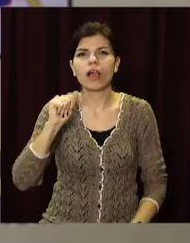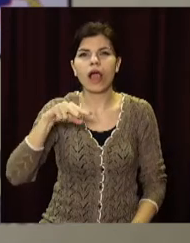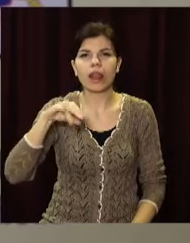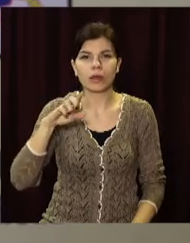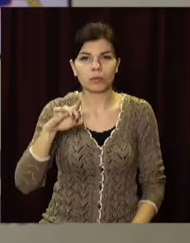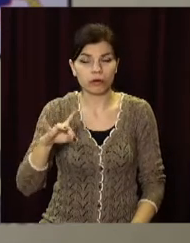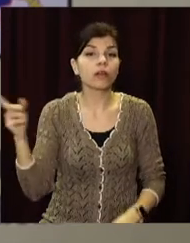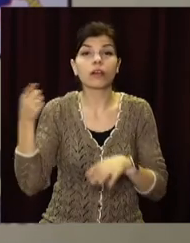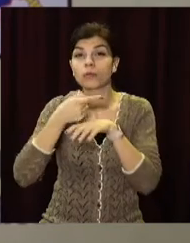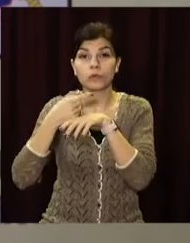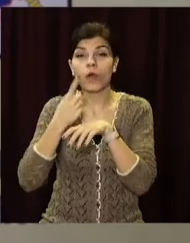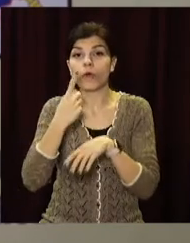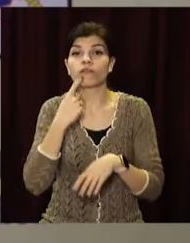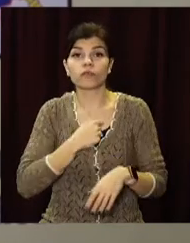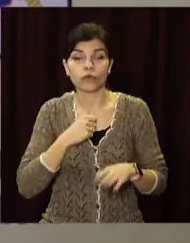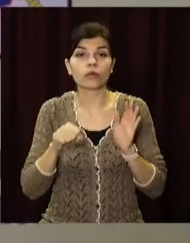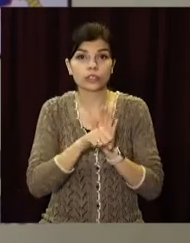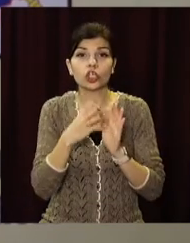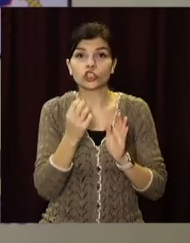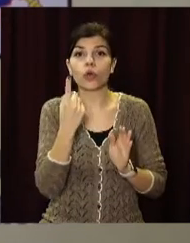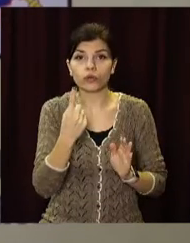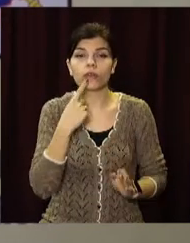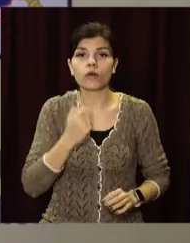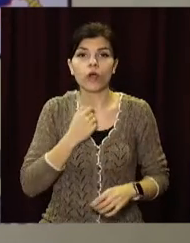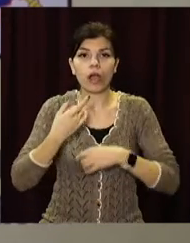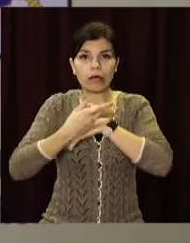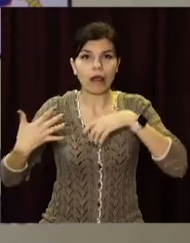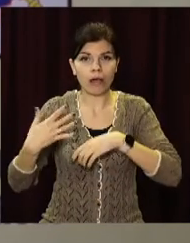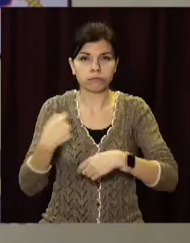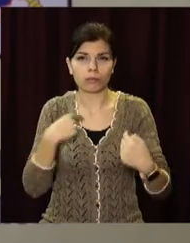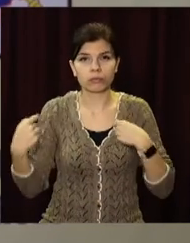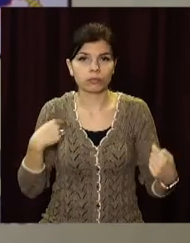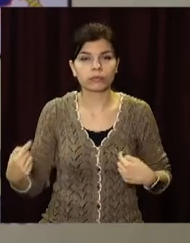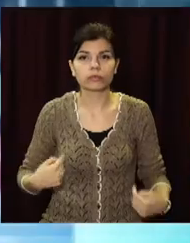Наслідок обстрілу один військовослужбовець загинув. Ще один воїн отримав осколкові поранення.